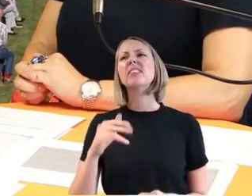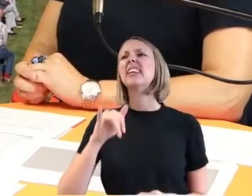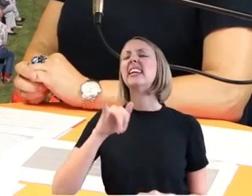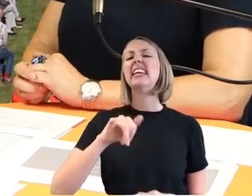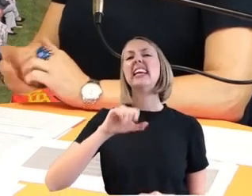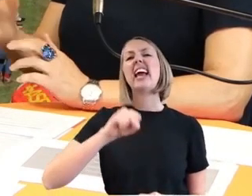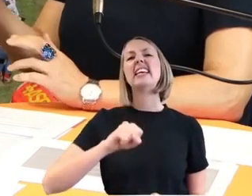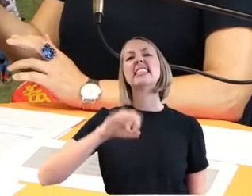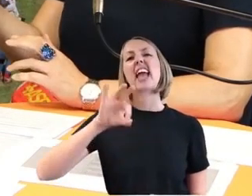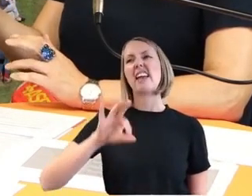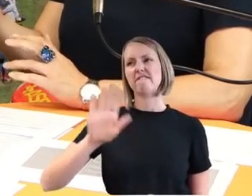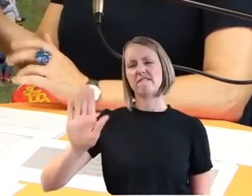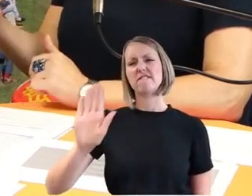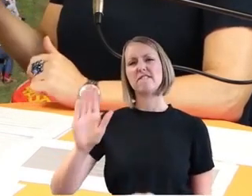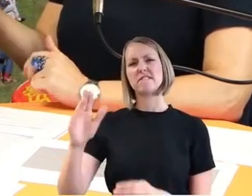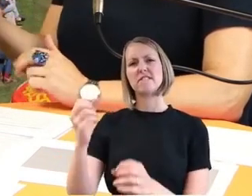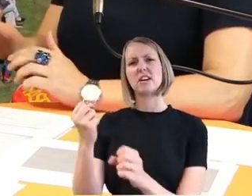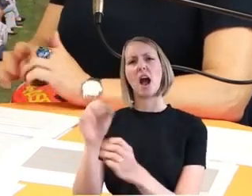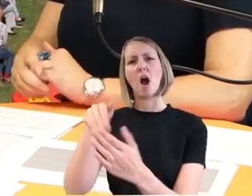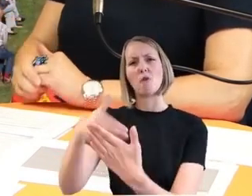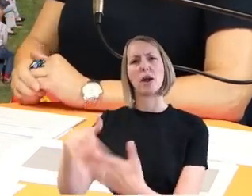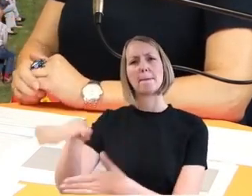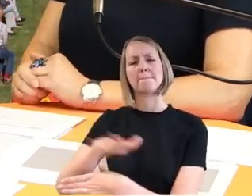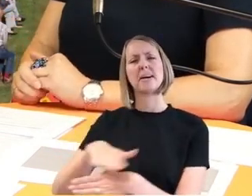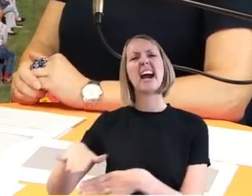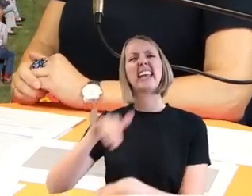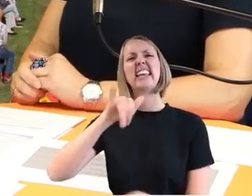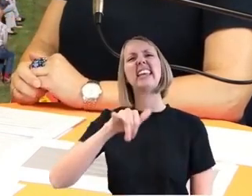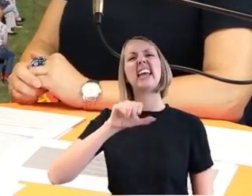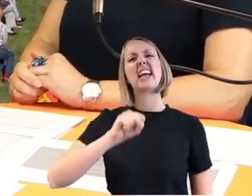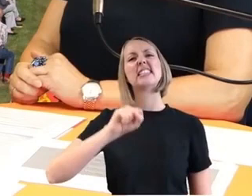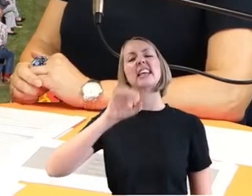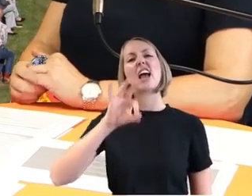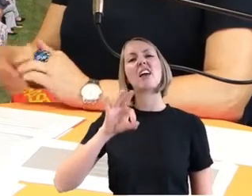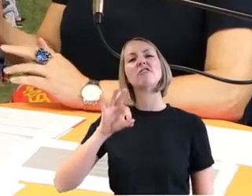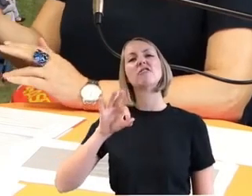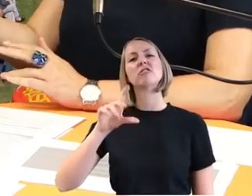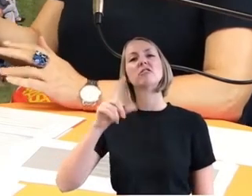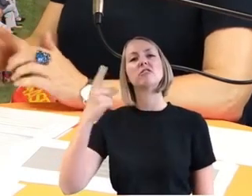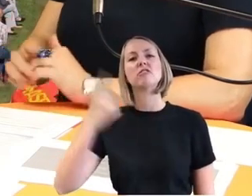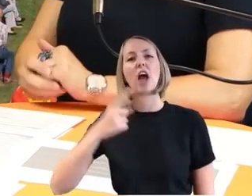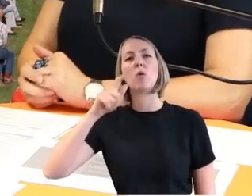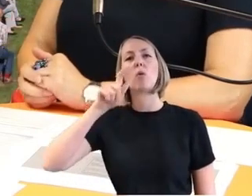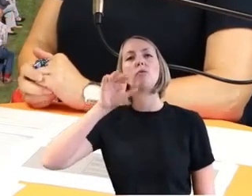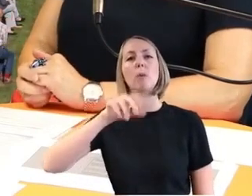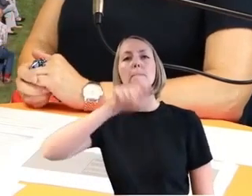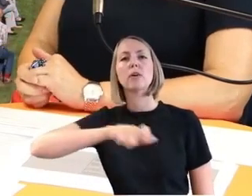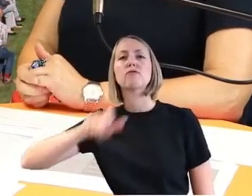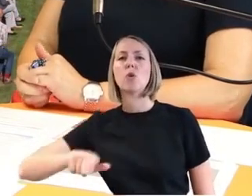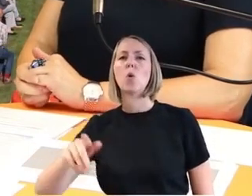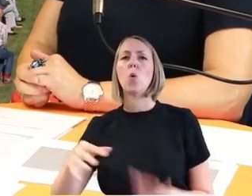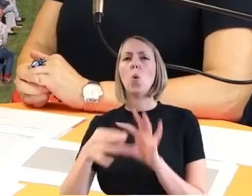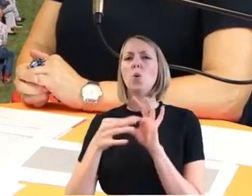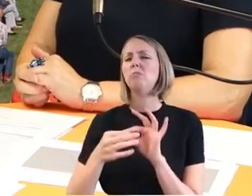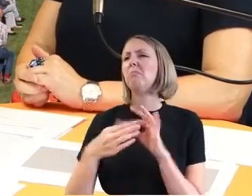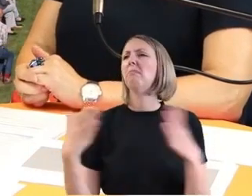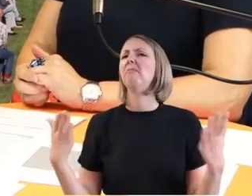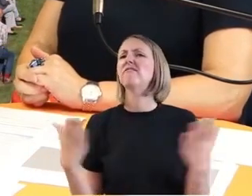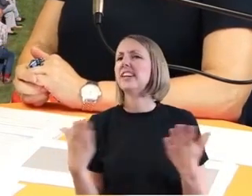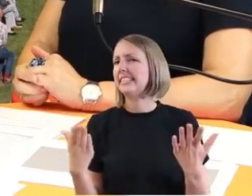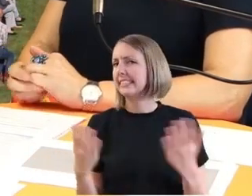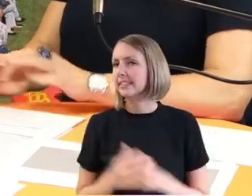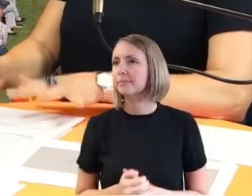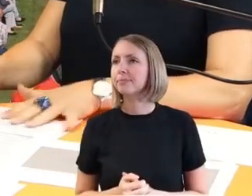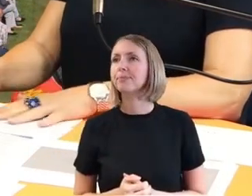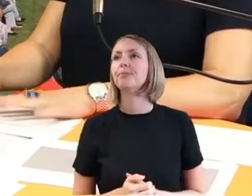gerne solche Kürzel auf, ISF und Warnung der Bevölkerung. Was verbirgt sich dahinter?